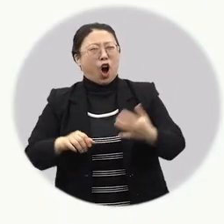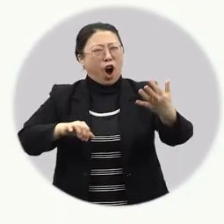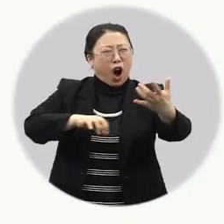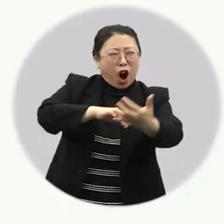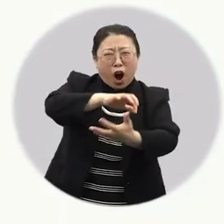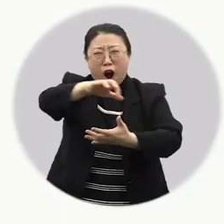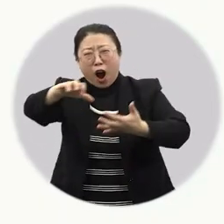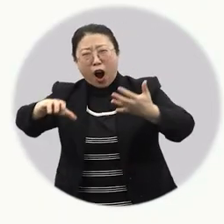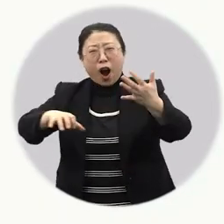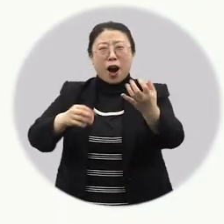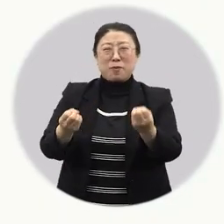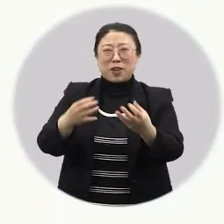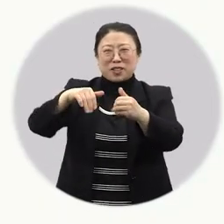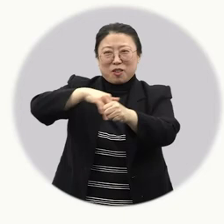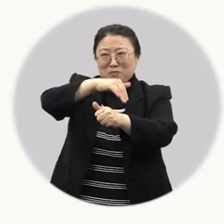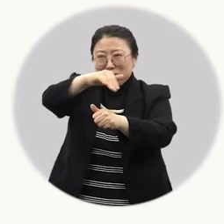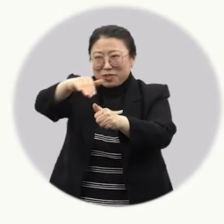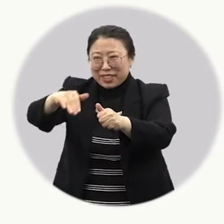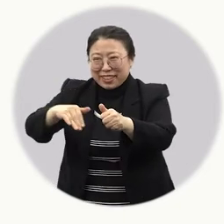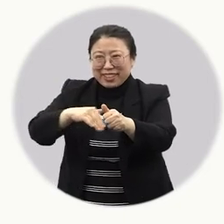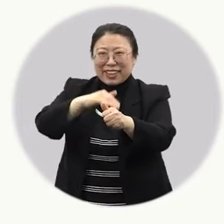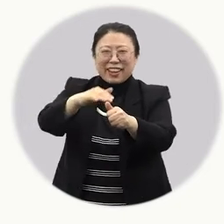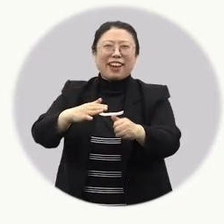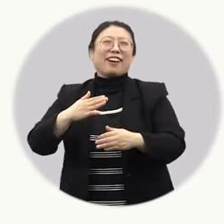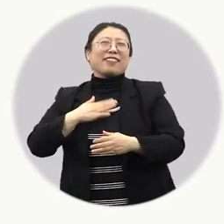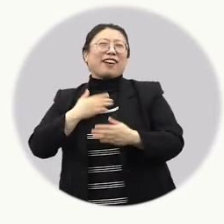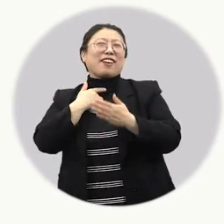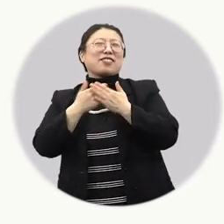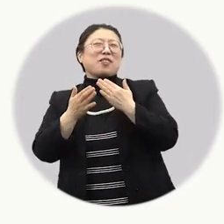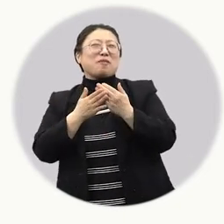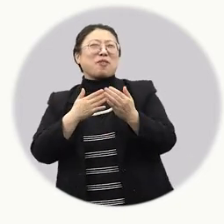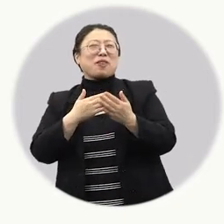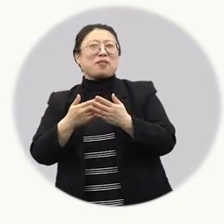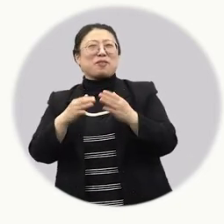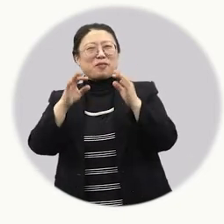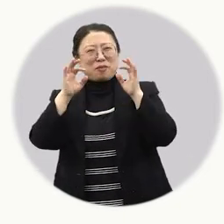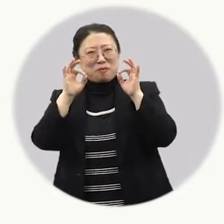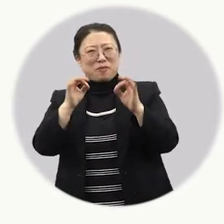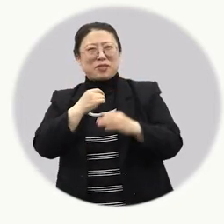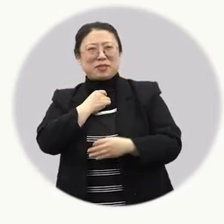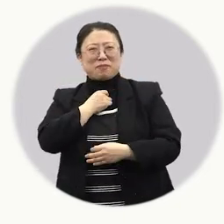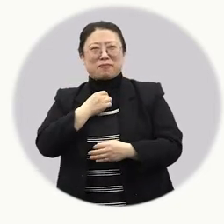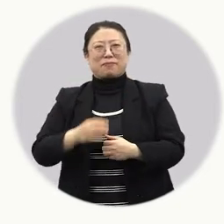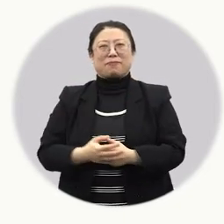북적북적 명절 분위기가 나는 단온날을 저도 즐겨보고 싶어졌어요.